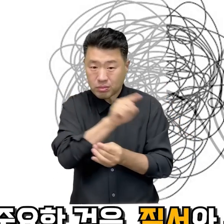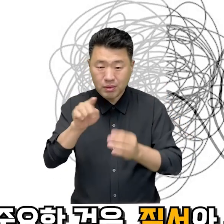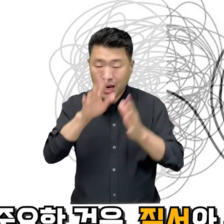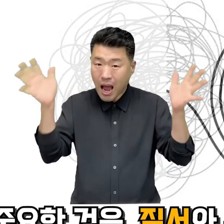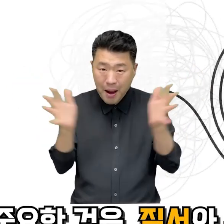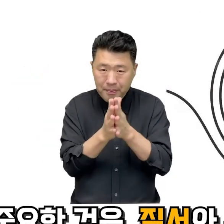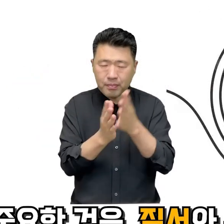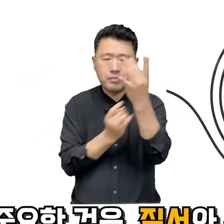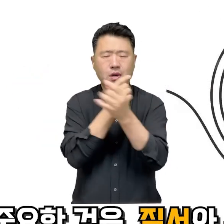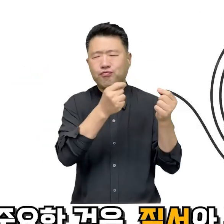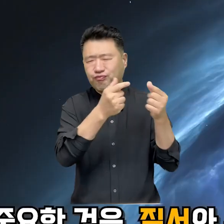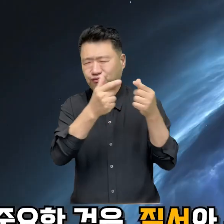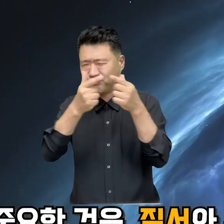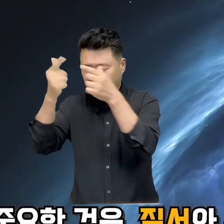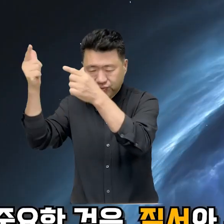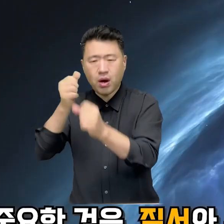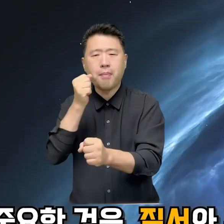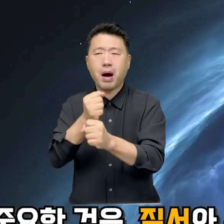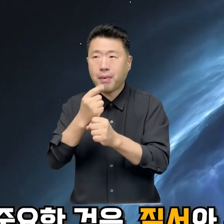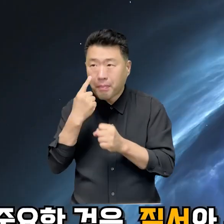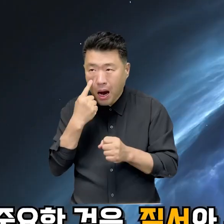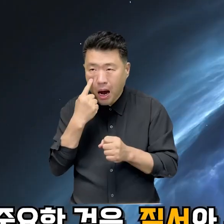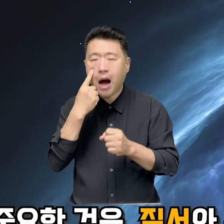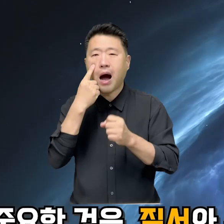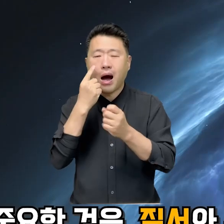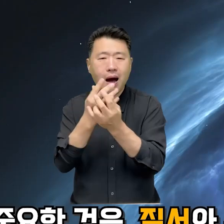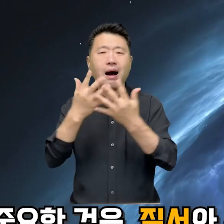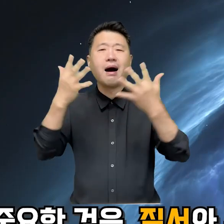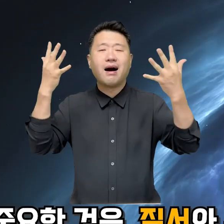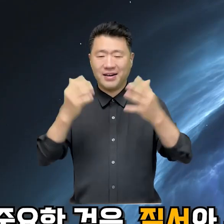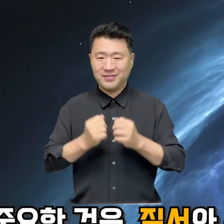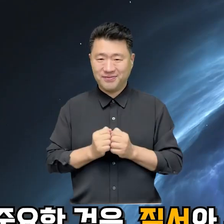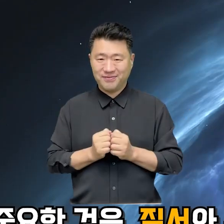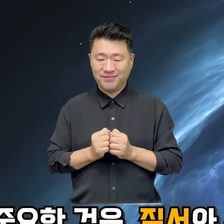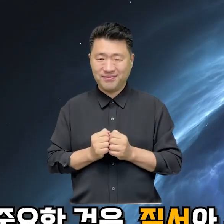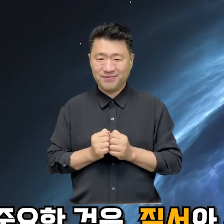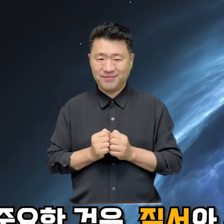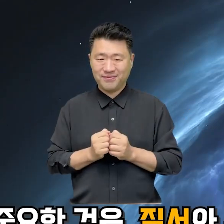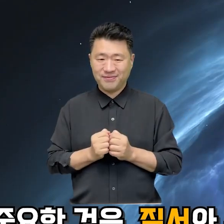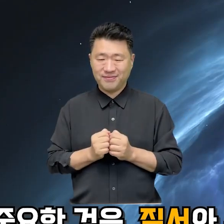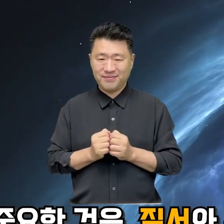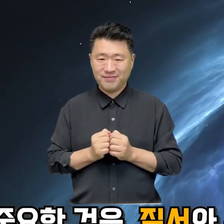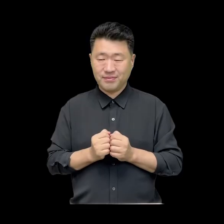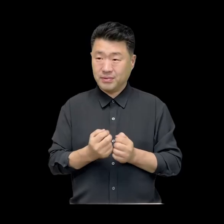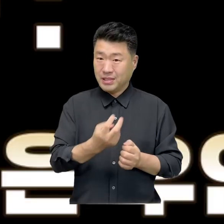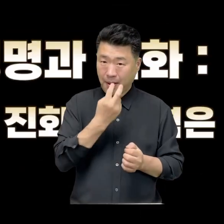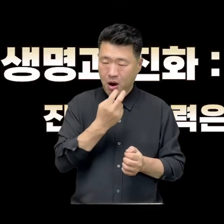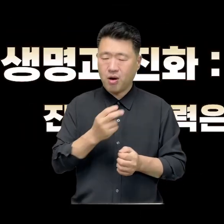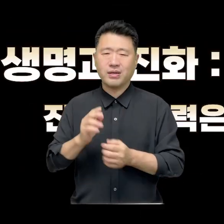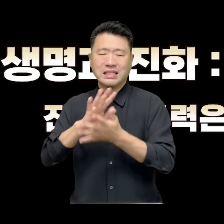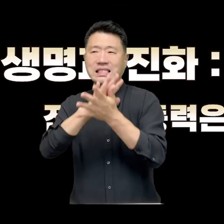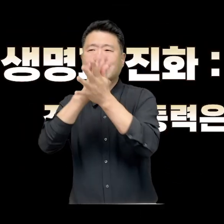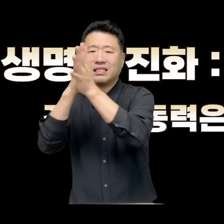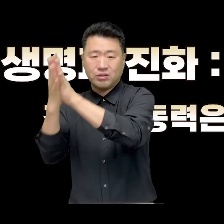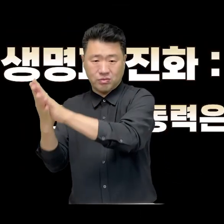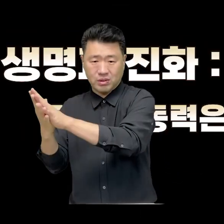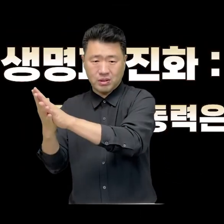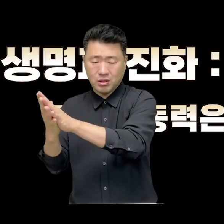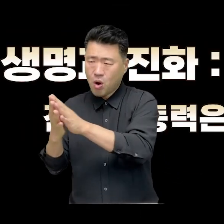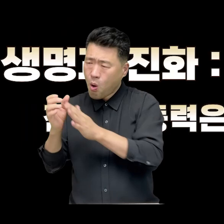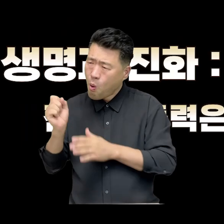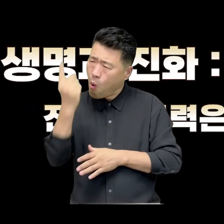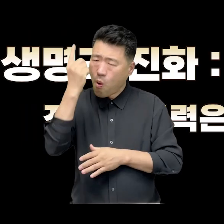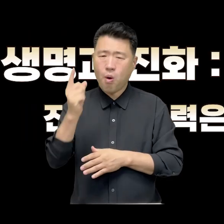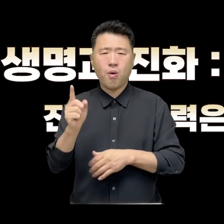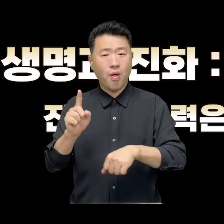무질서가 함께해야 우주가 만들어진다는 사실이 밝혀지기 시작했다는 것이다. 생명과